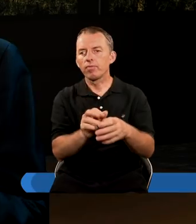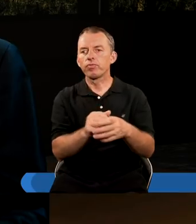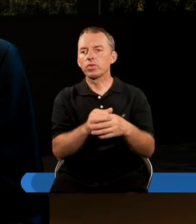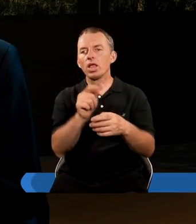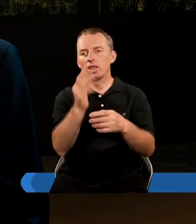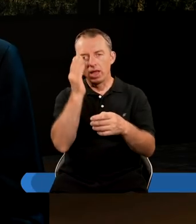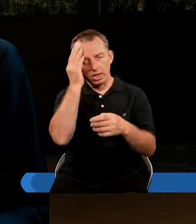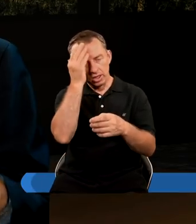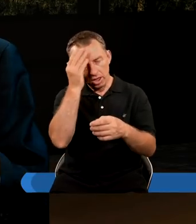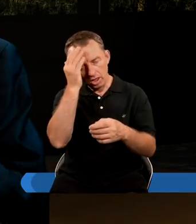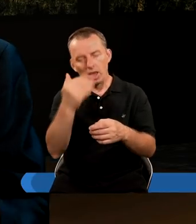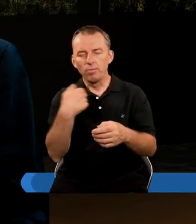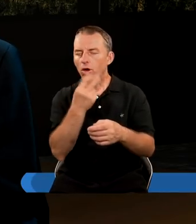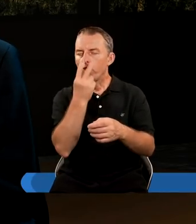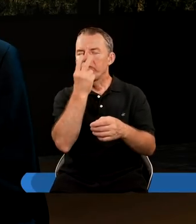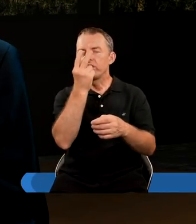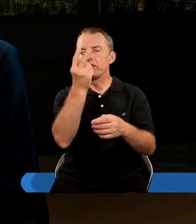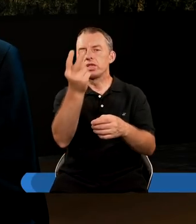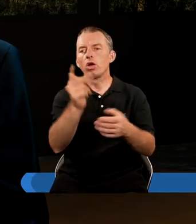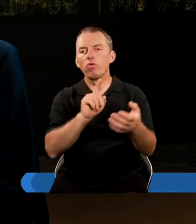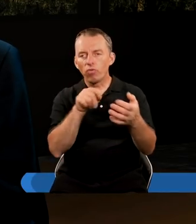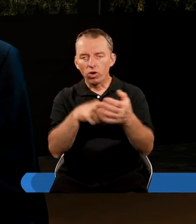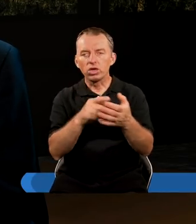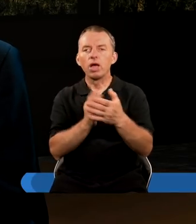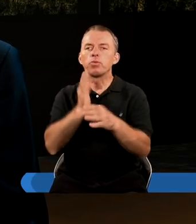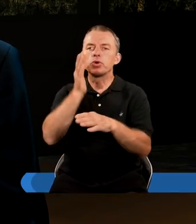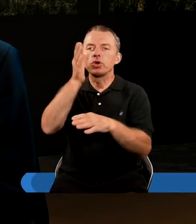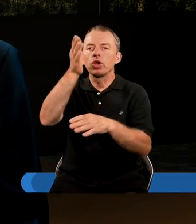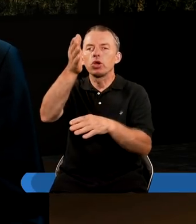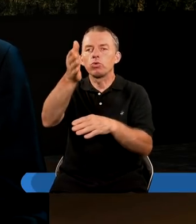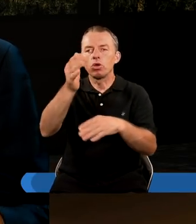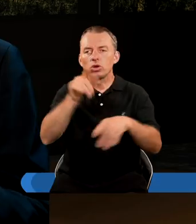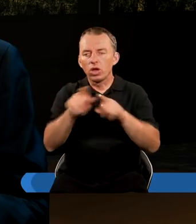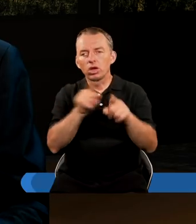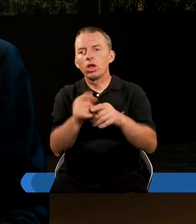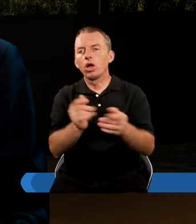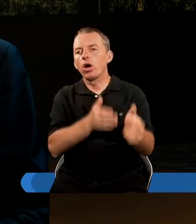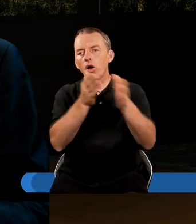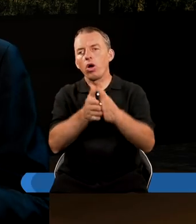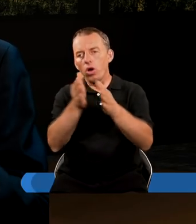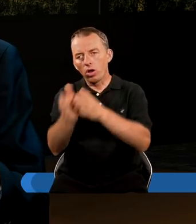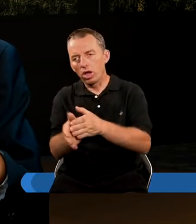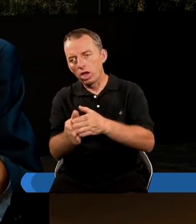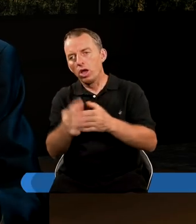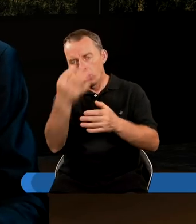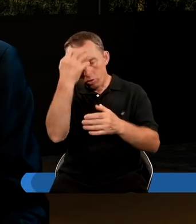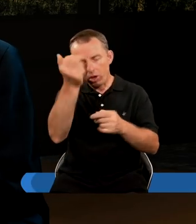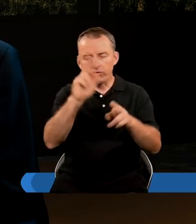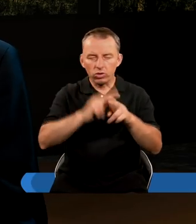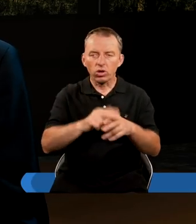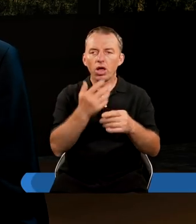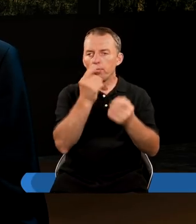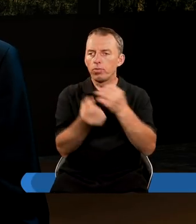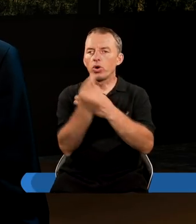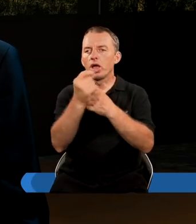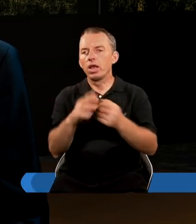I ten sen był taką wizją właśnie przyszłość patrzącą. Tam były kolejne kruszce, które pokazywały kolejne